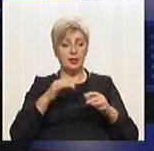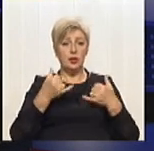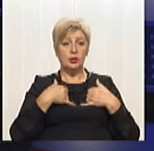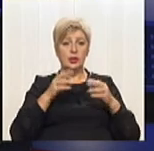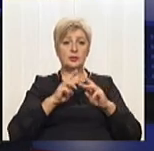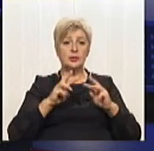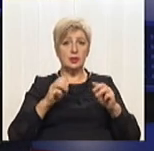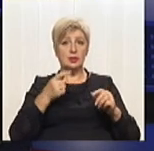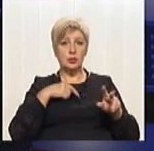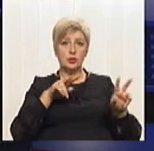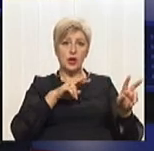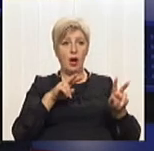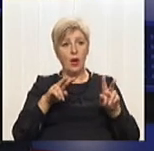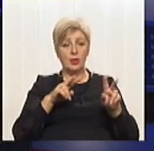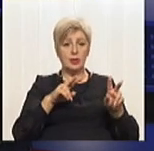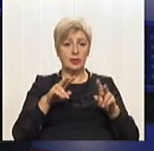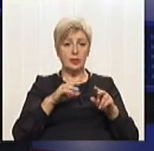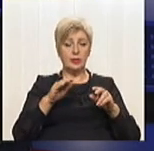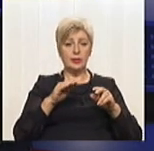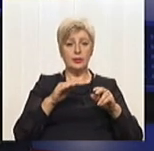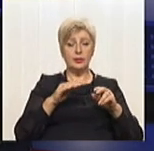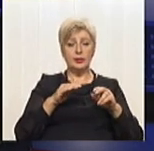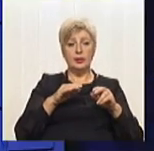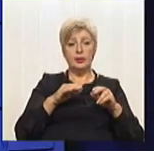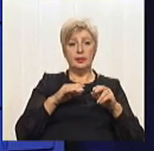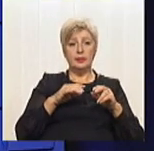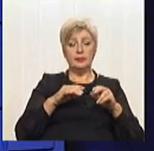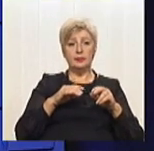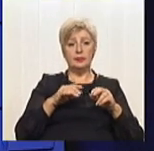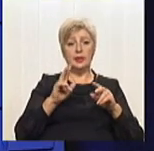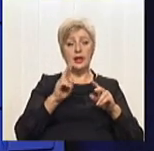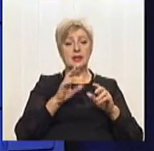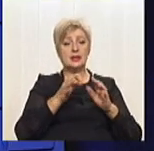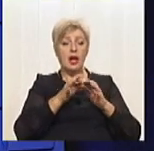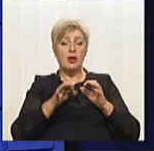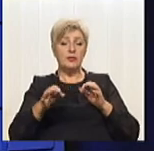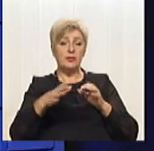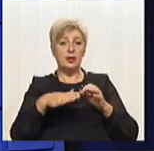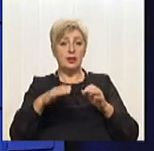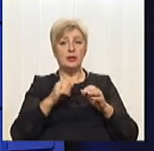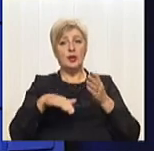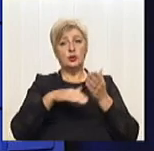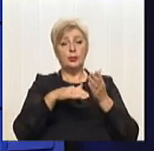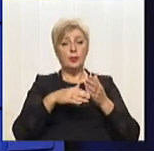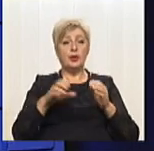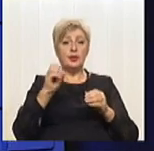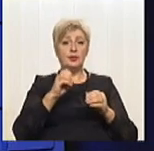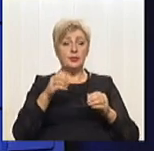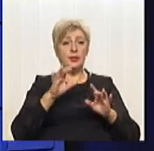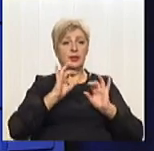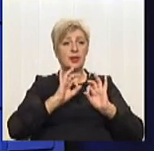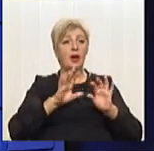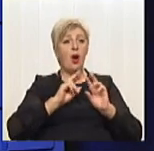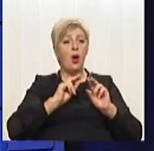зорієнтувалося, знаєте, на деякі філіали апарату Верховної Ради. Вони за допомогою європейських консультантів, фактично під